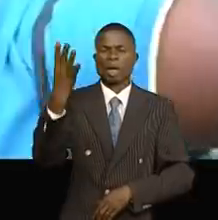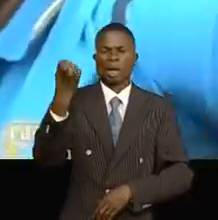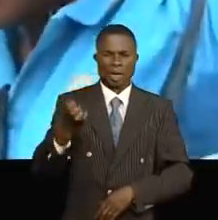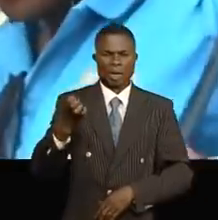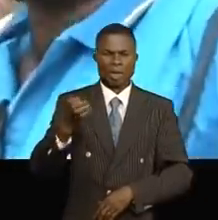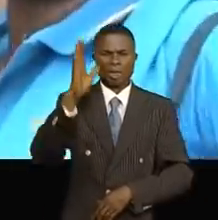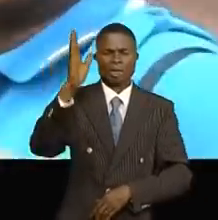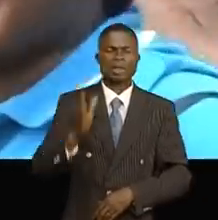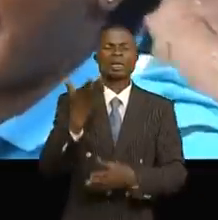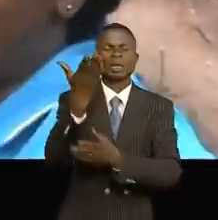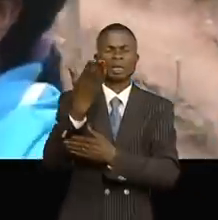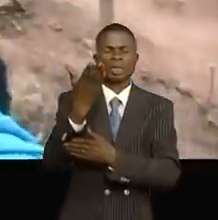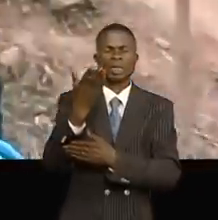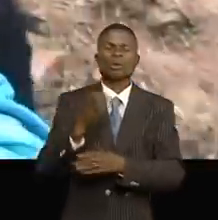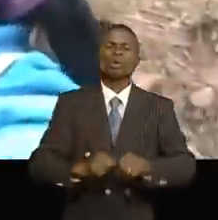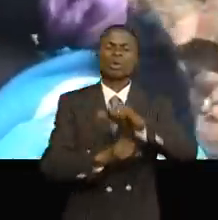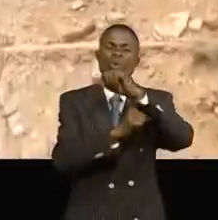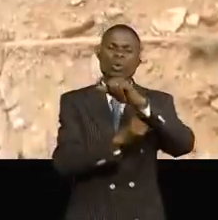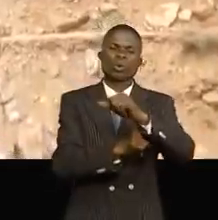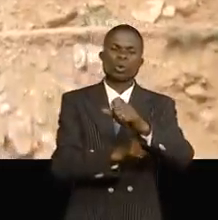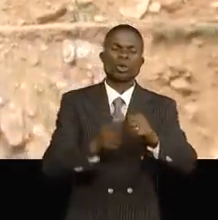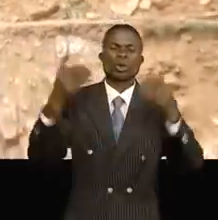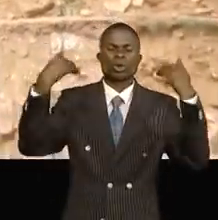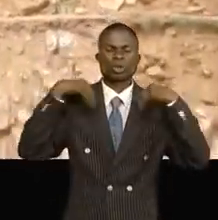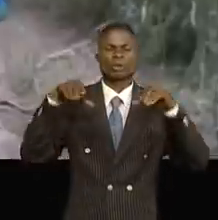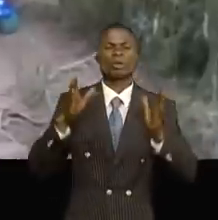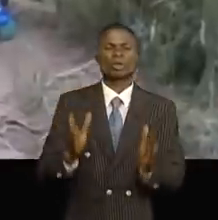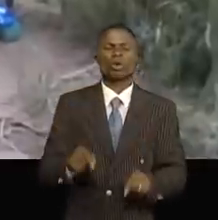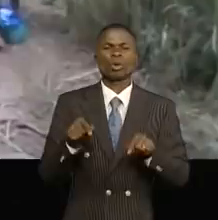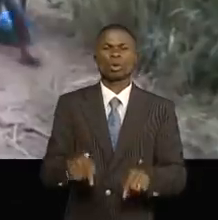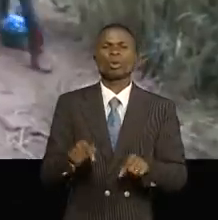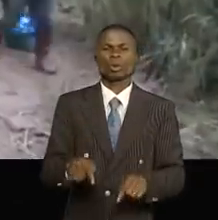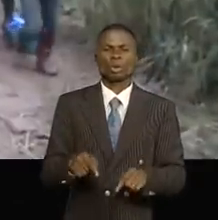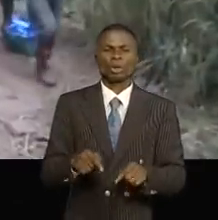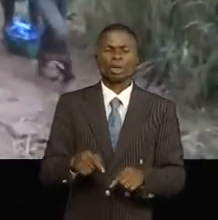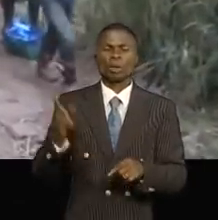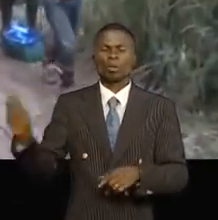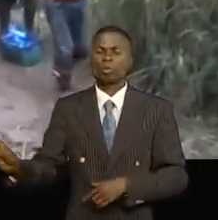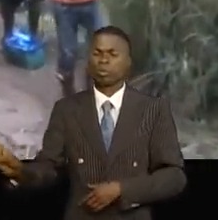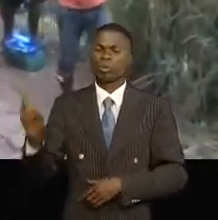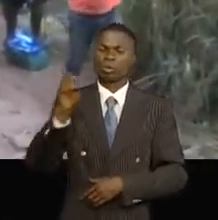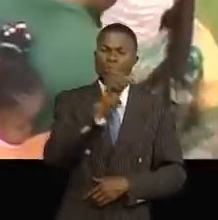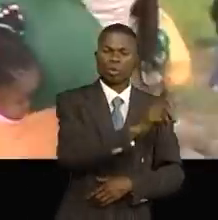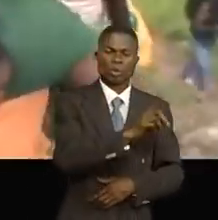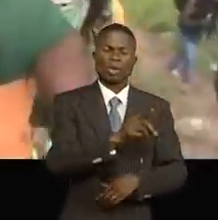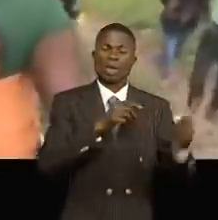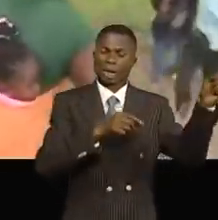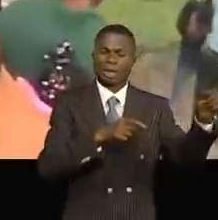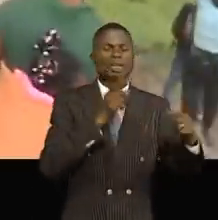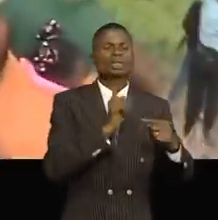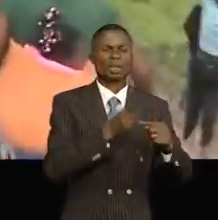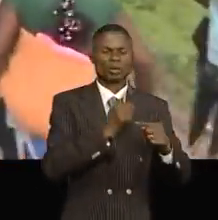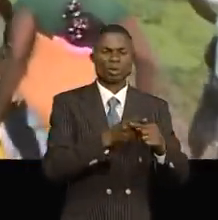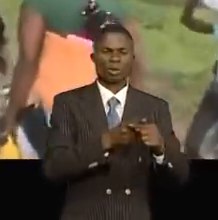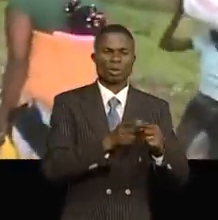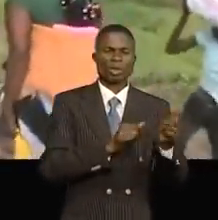lancent un cri de détresse aux autorités congolaises. Aujourd'hui, pour quitter chez Moussimbi et se rendre à Nyangézi, il faut